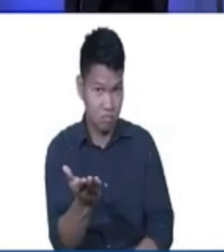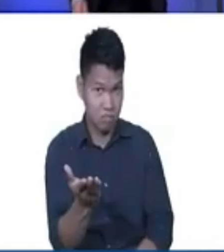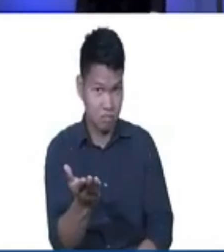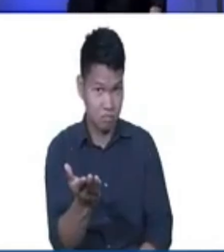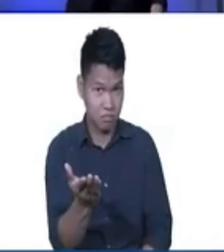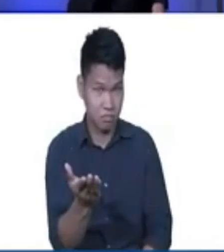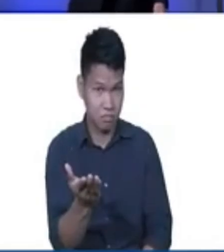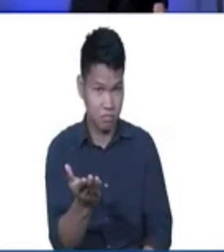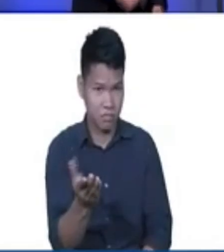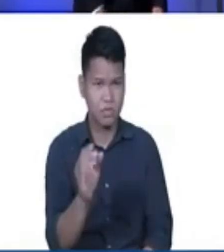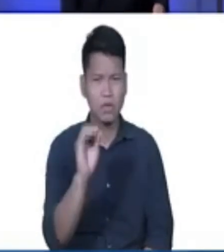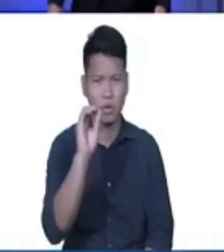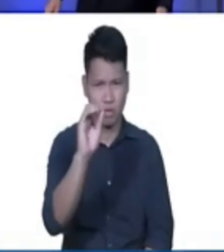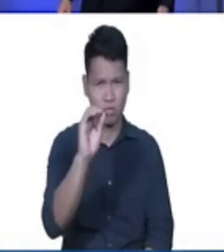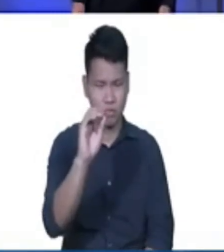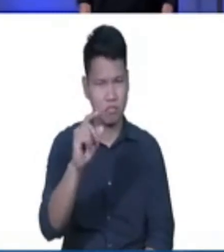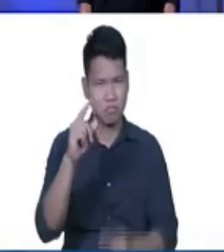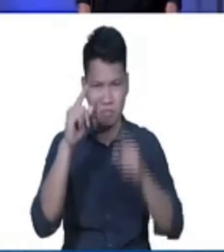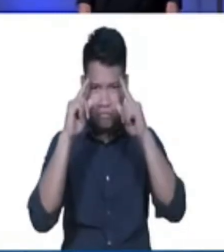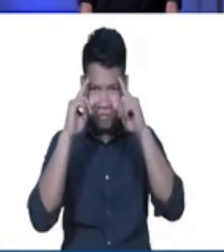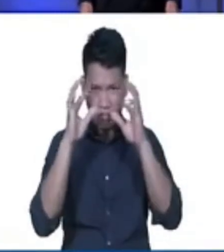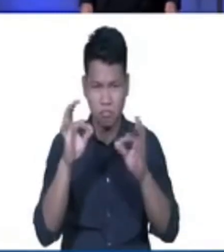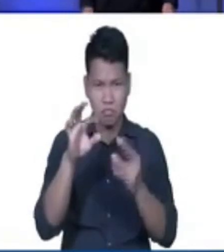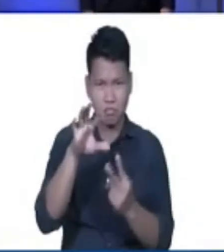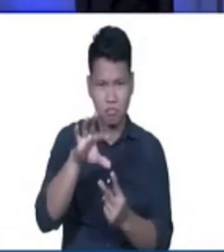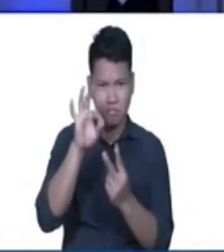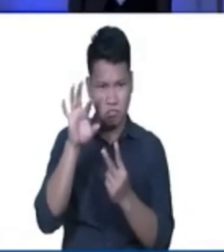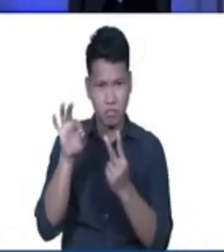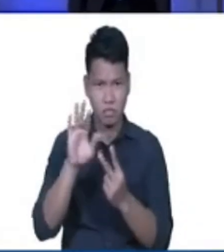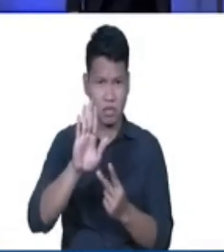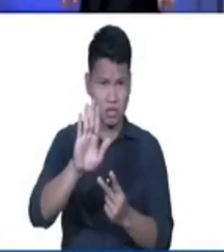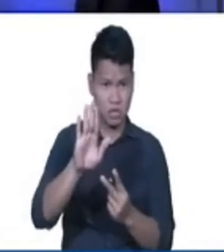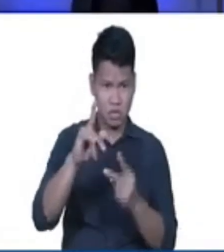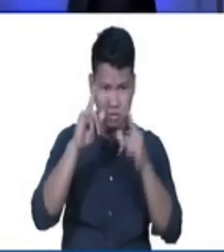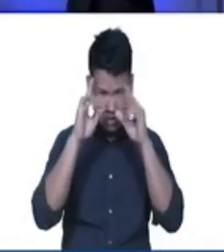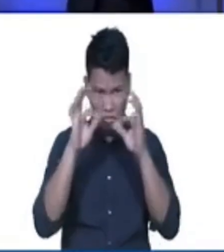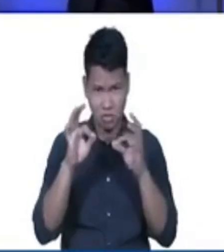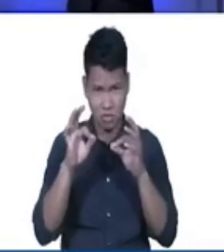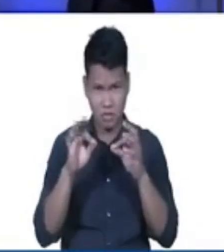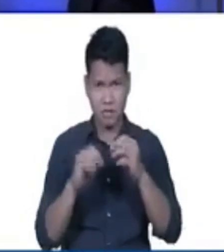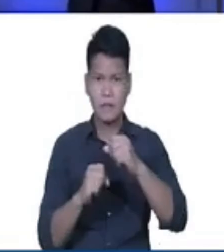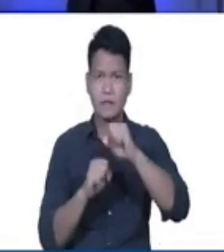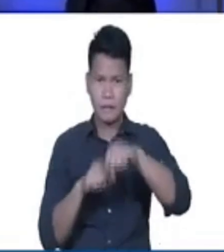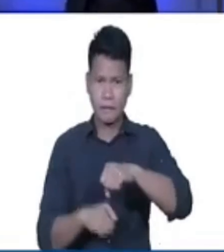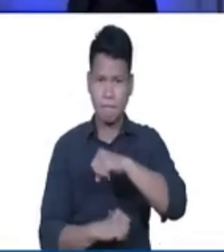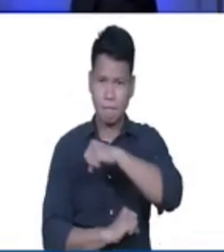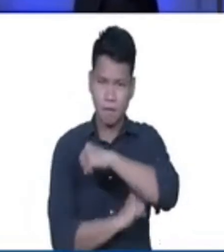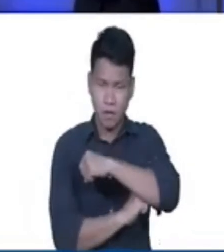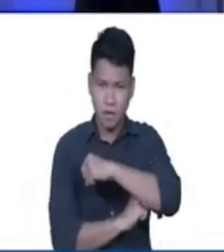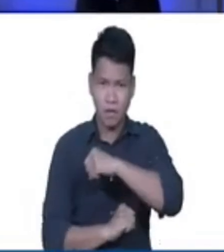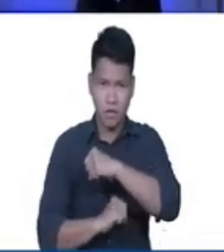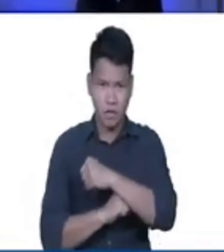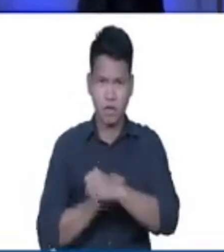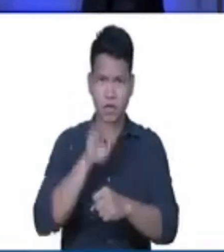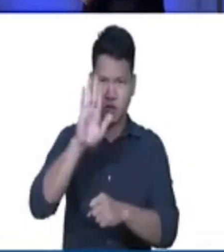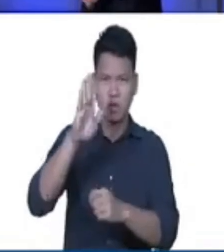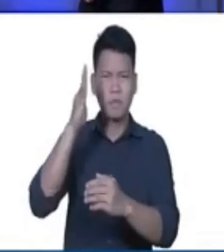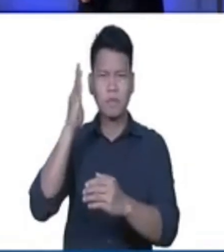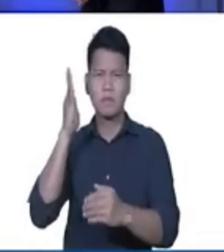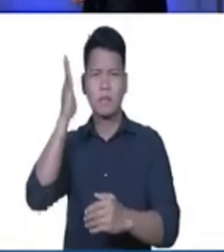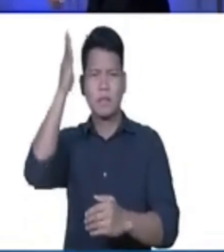the choice is yours because your choice is the foundation of your